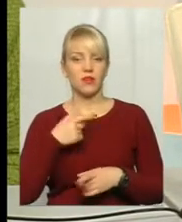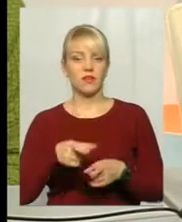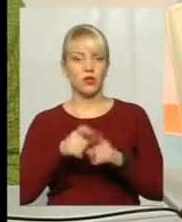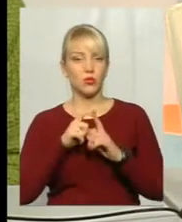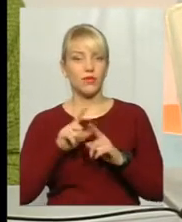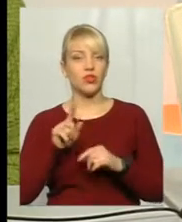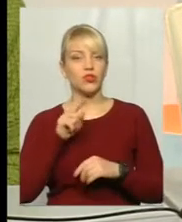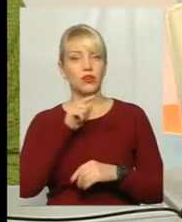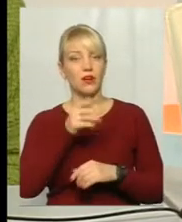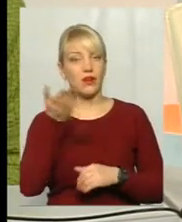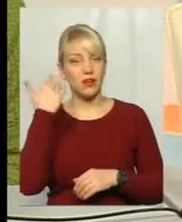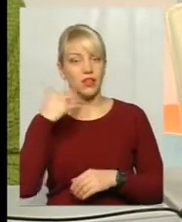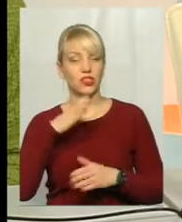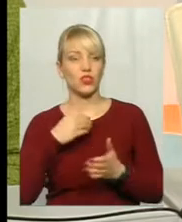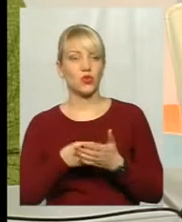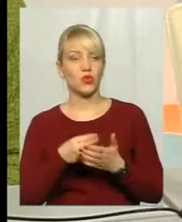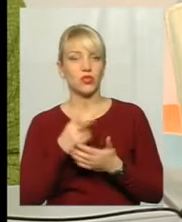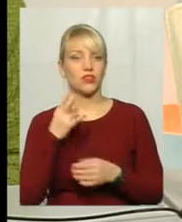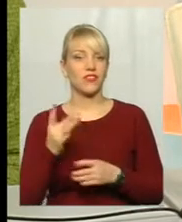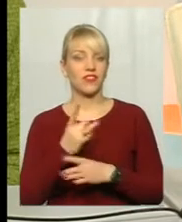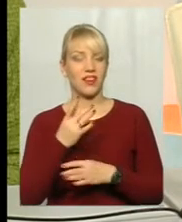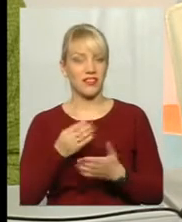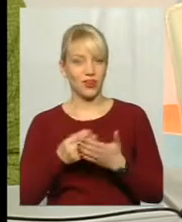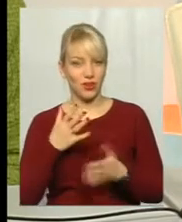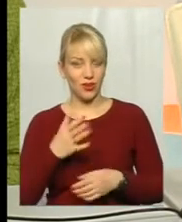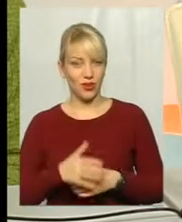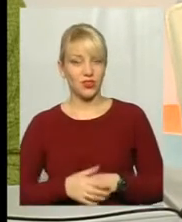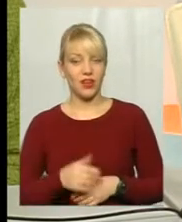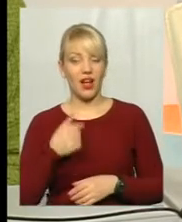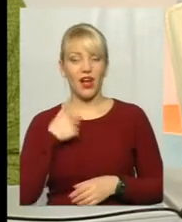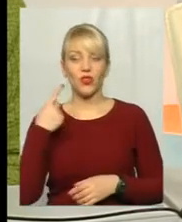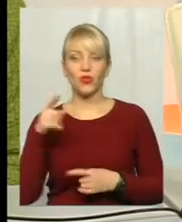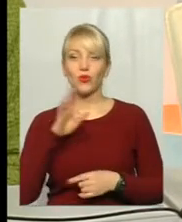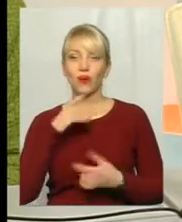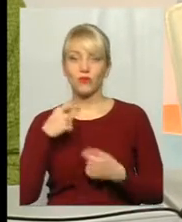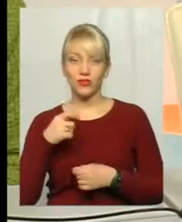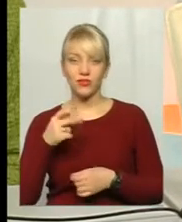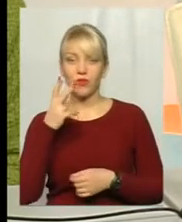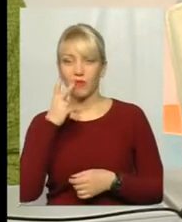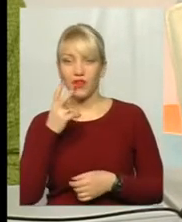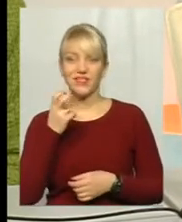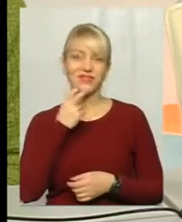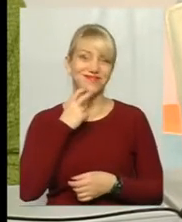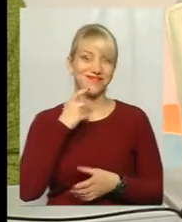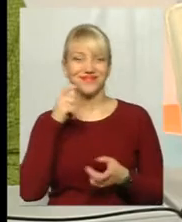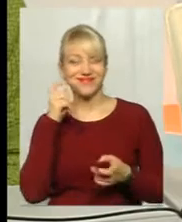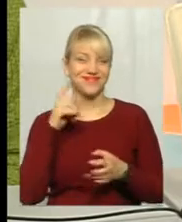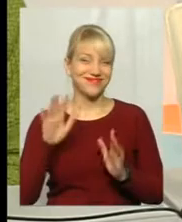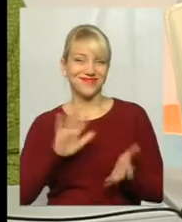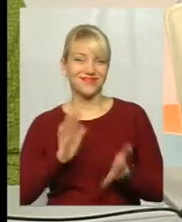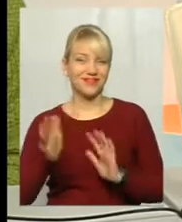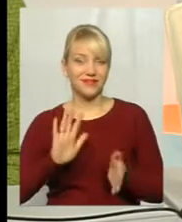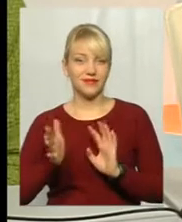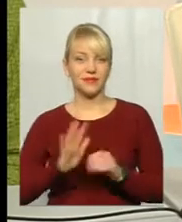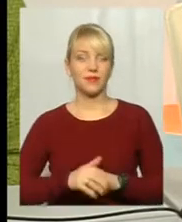вони коштували в два рази дорожчі. Мене побачила інша продавчиня, засміялась, якось обігла в цей там качок, я не знаю, як це розберігування.